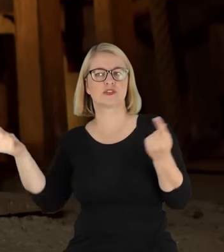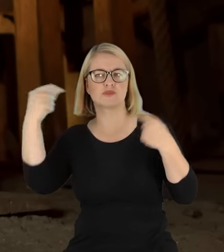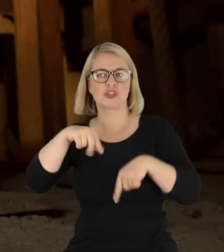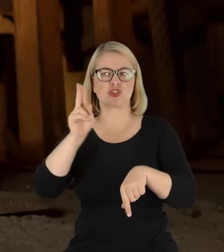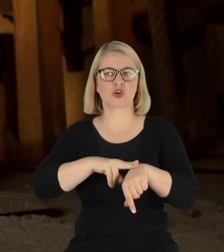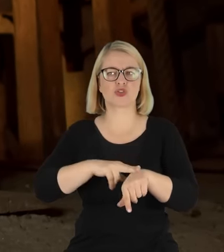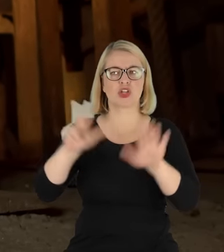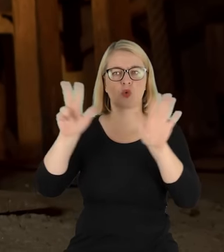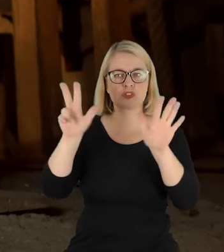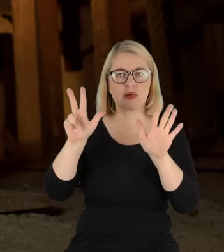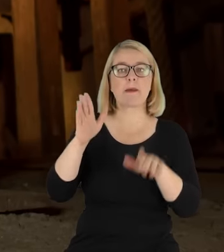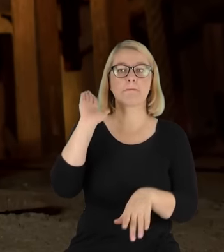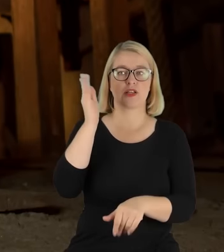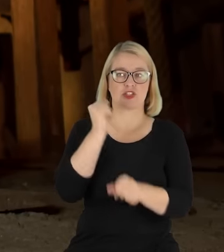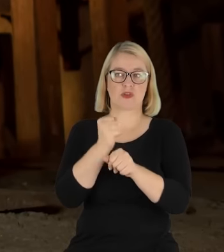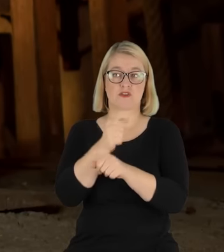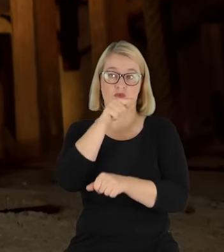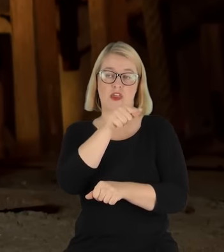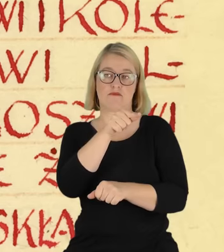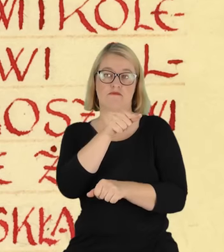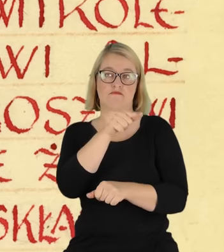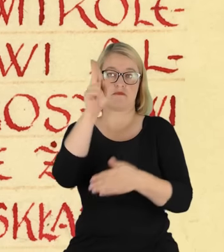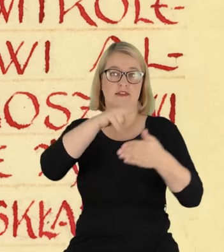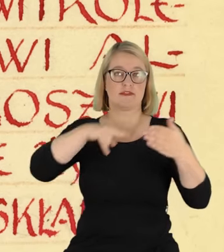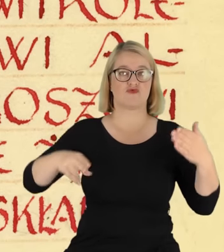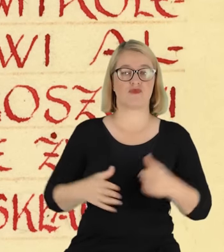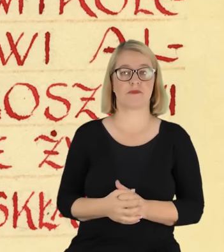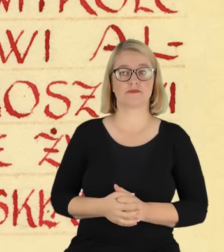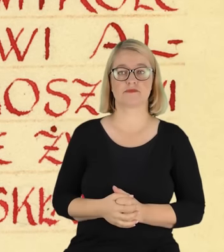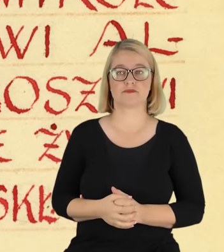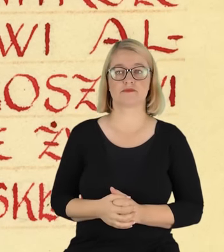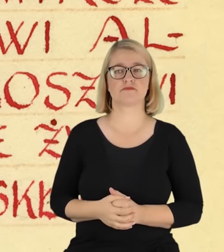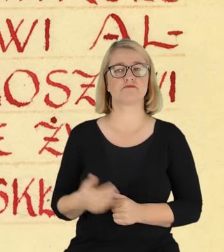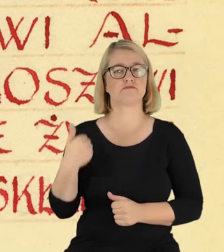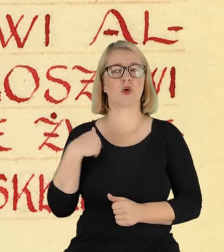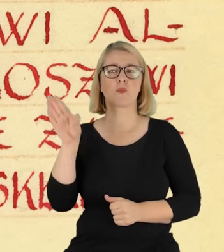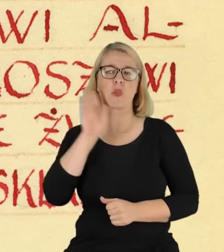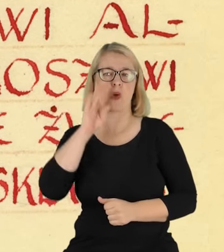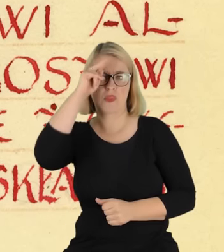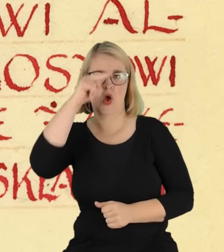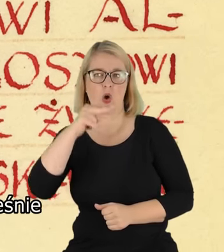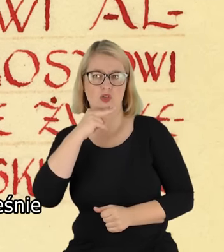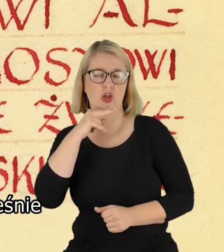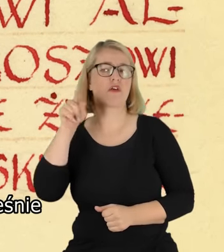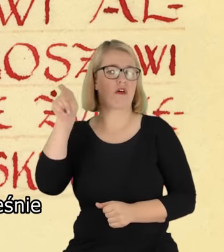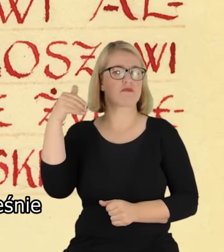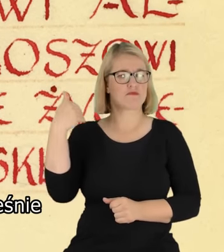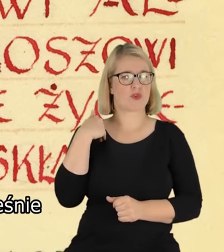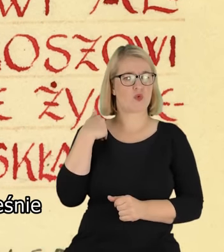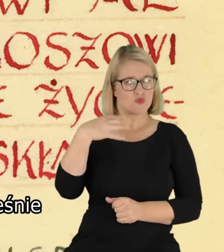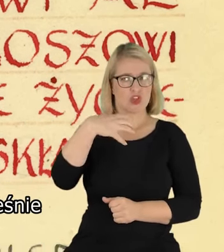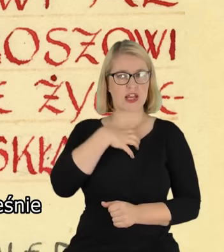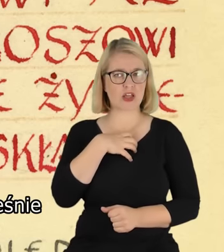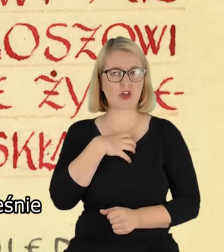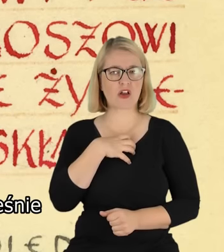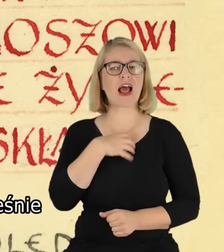się chodziło na silną i będziesz pracował w pracowni plastycznej. Był jak ojciec. On był dyrektorem, ale był równocześnie